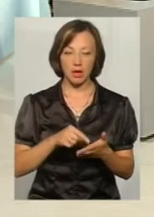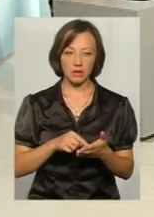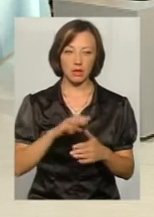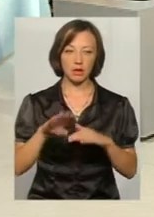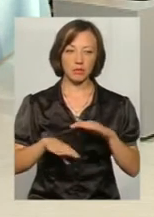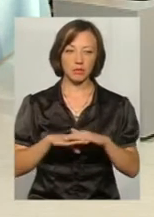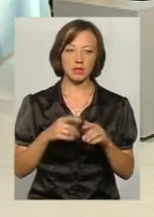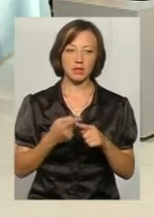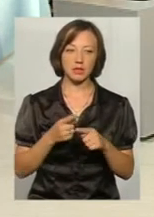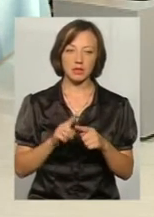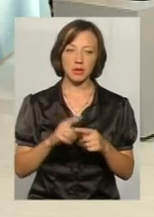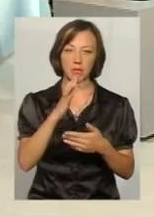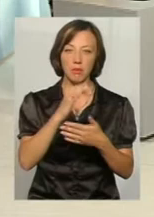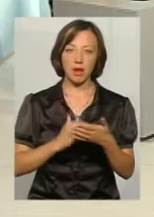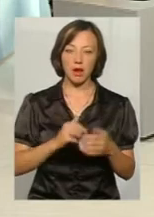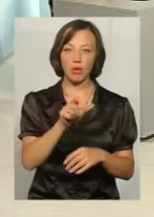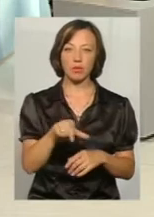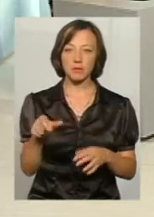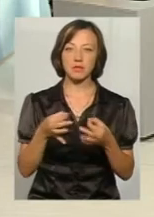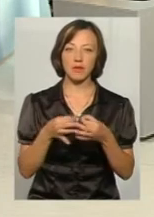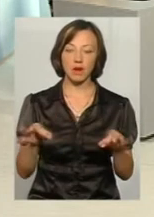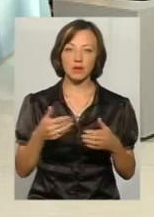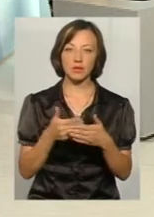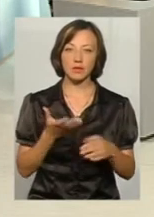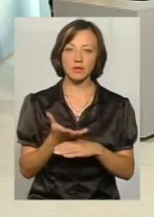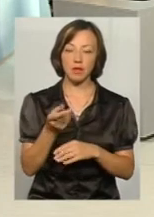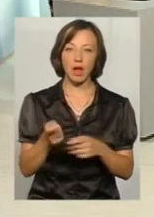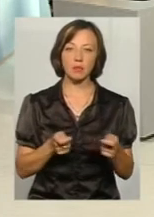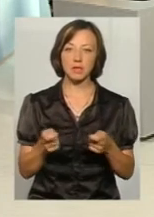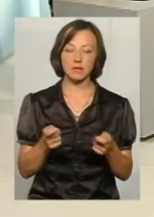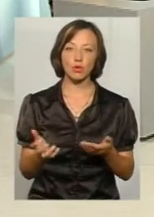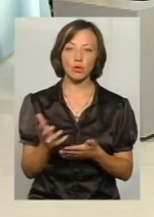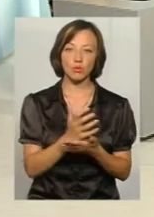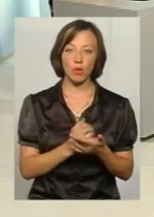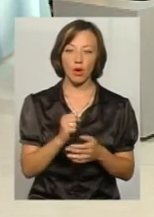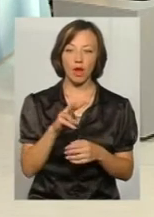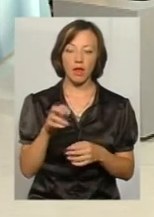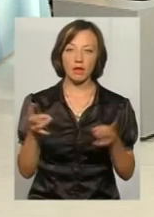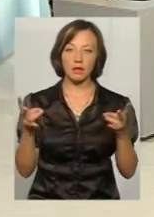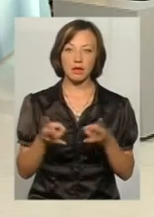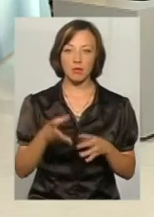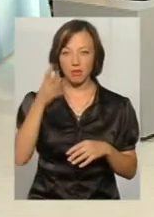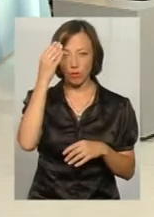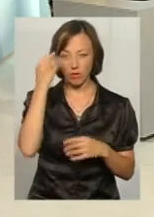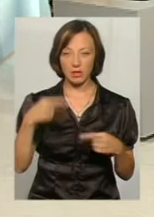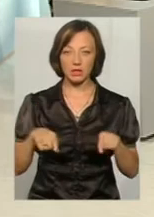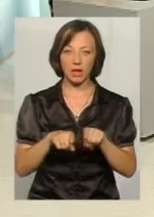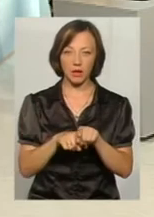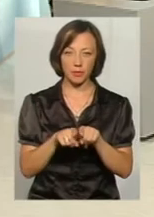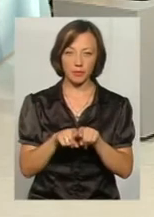види перелік осіб, які звільняються від сплати адміністративного збору. Але тут потрібно врахувати наступне.